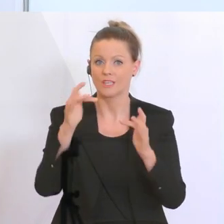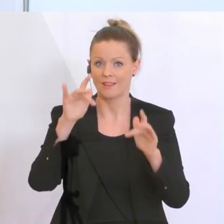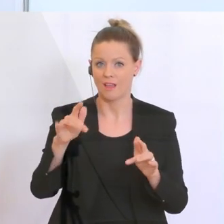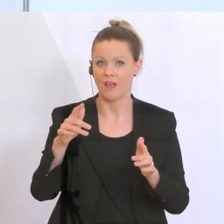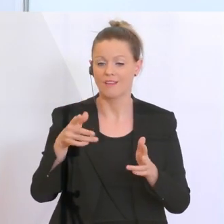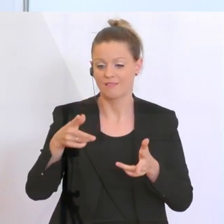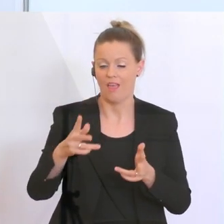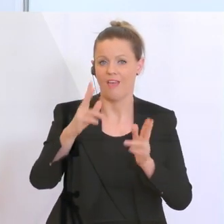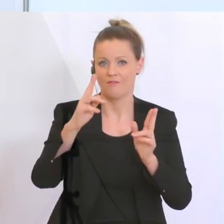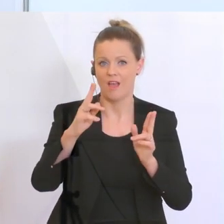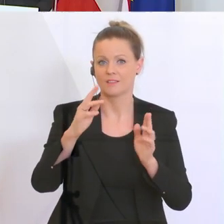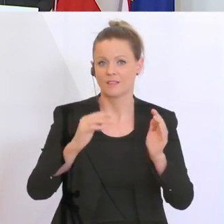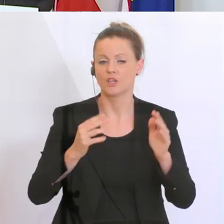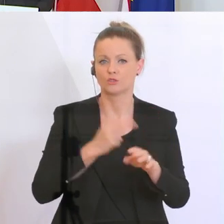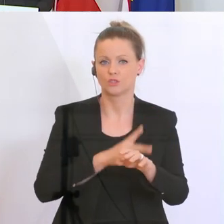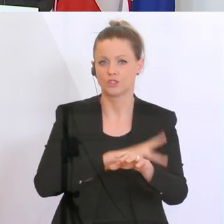entsprechend ausgeglichen.